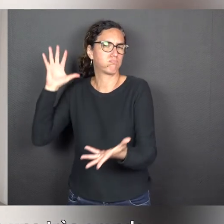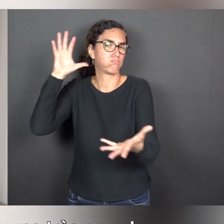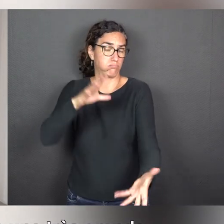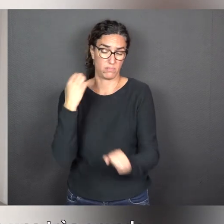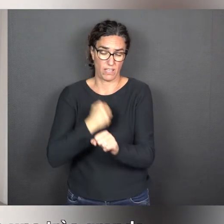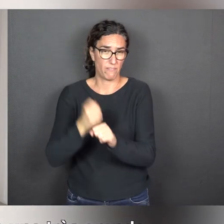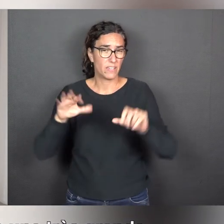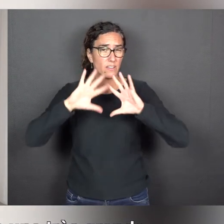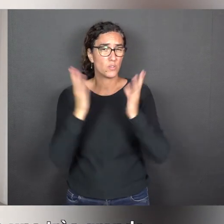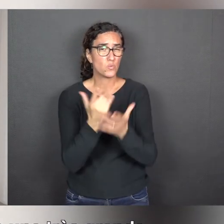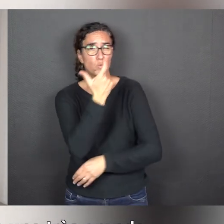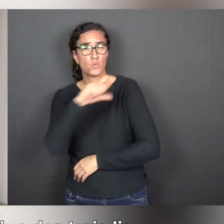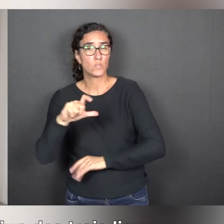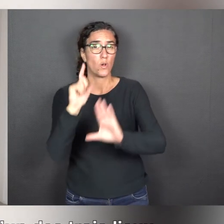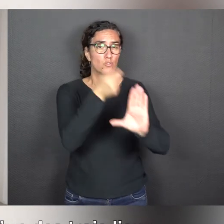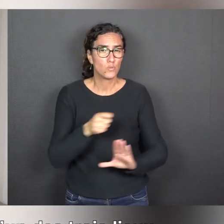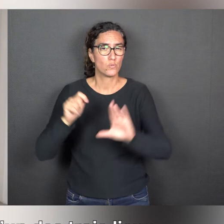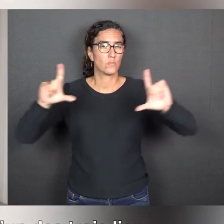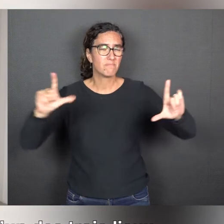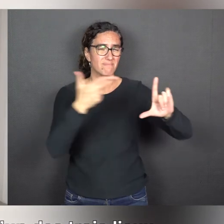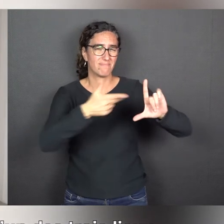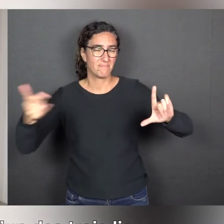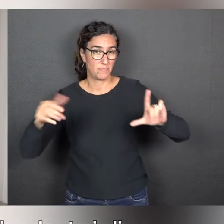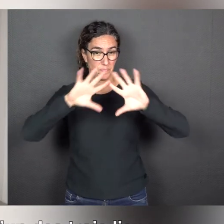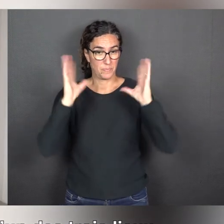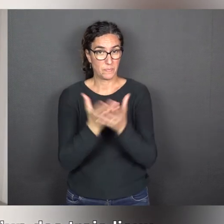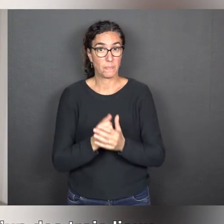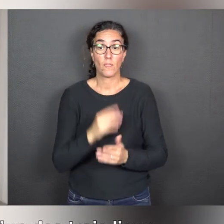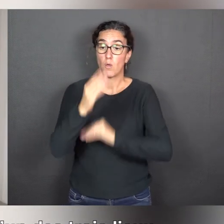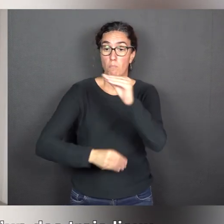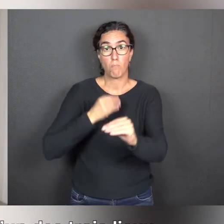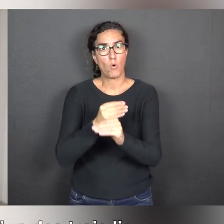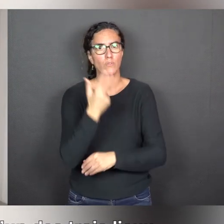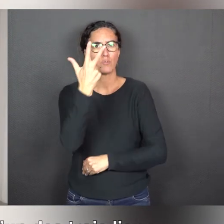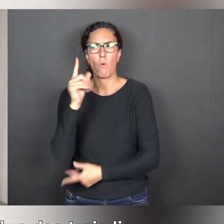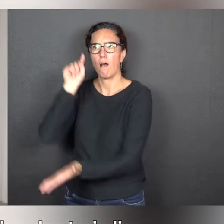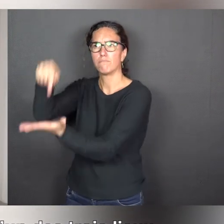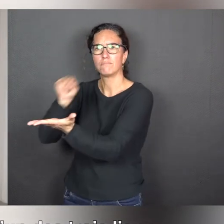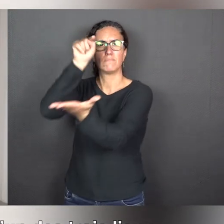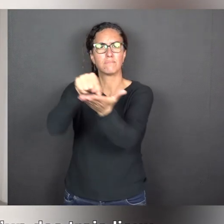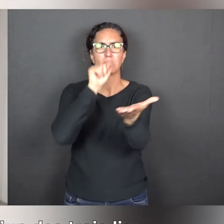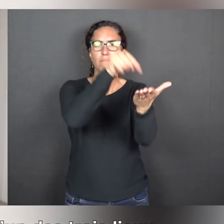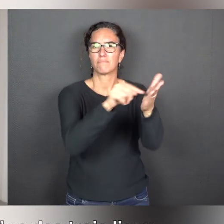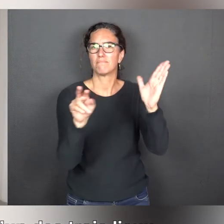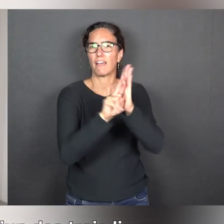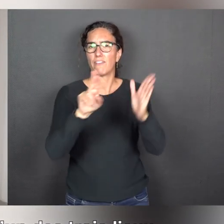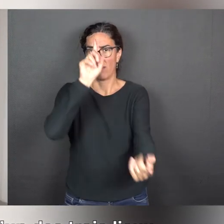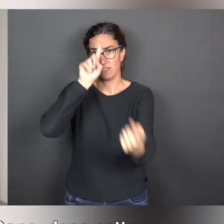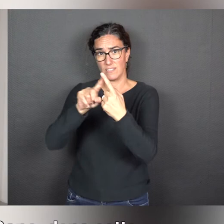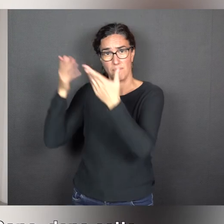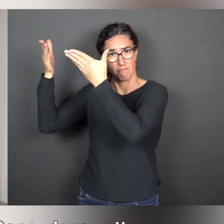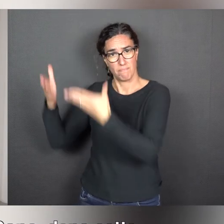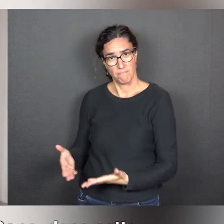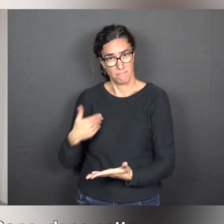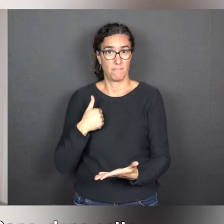près de 200 oeuvres, qui fait que le Mamac est l'un des trois lieux au monde de référence autour de l'oeuvre